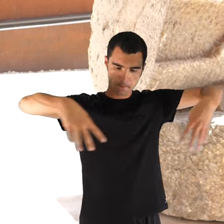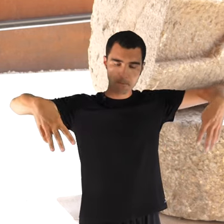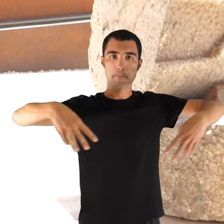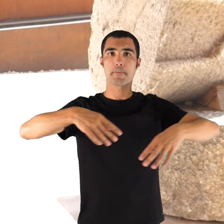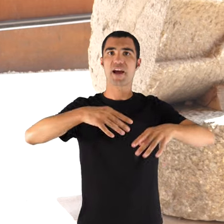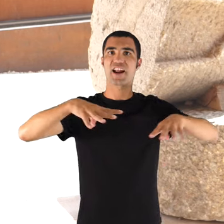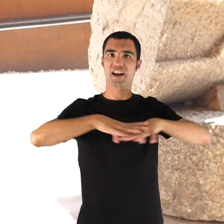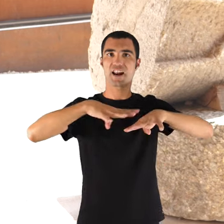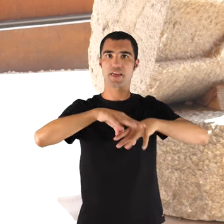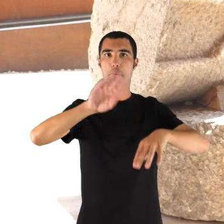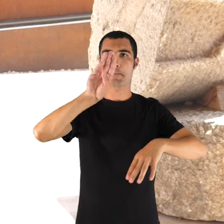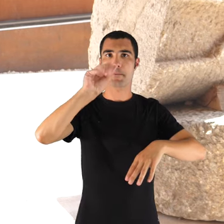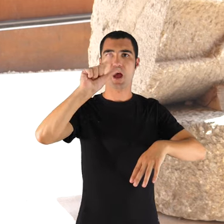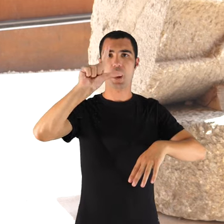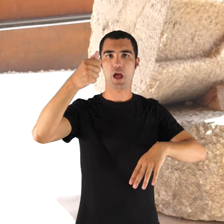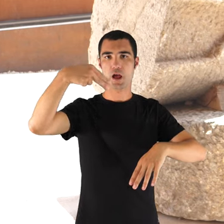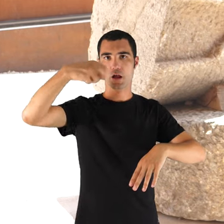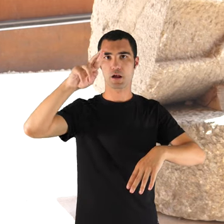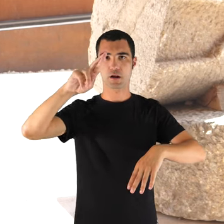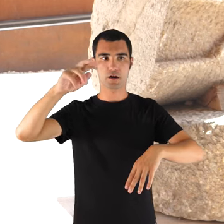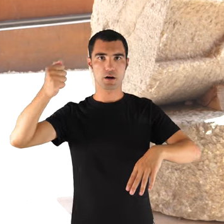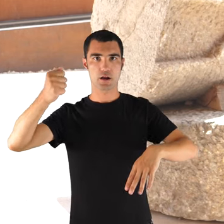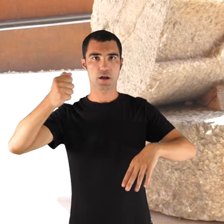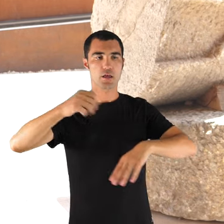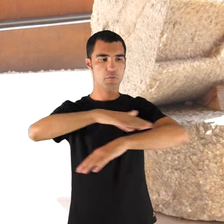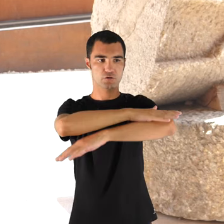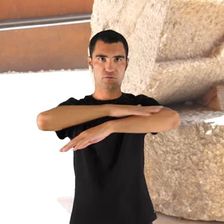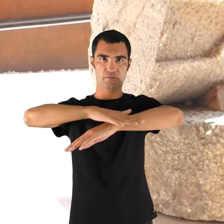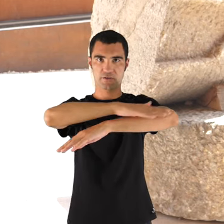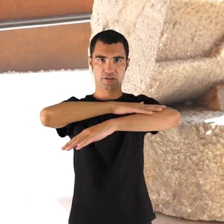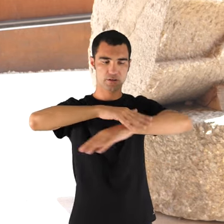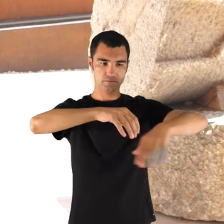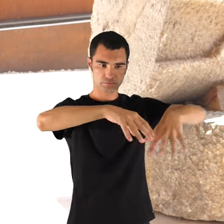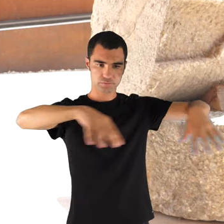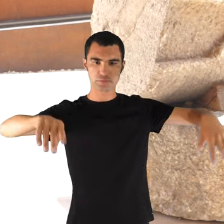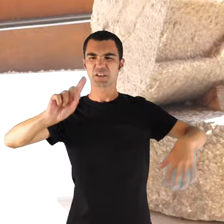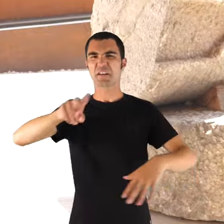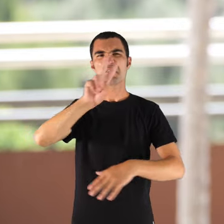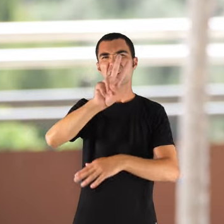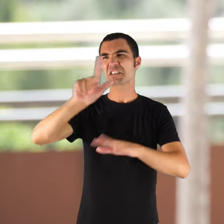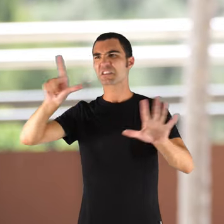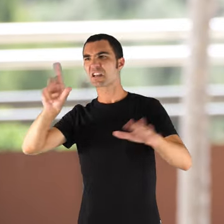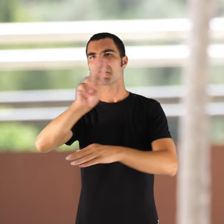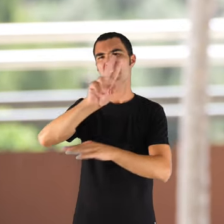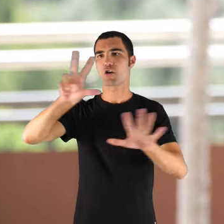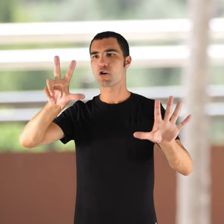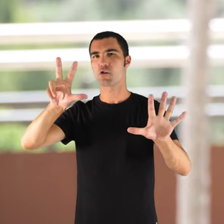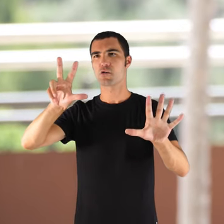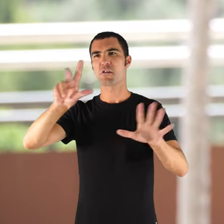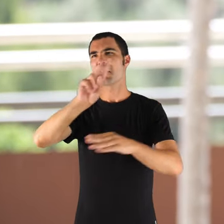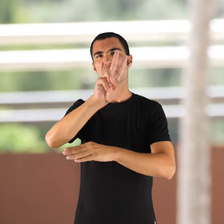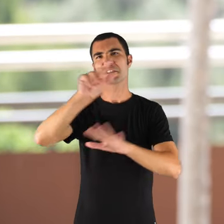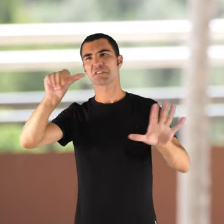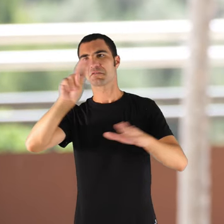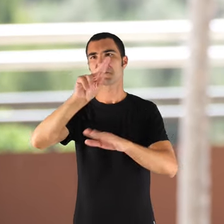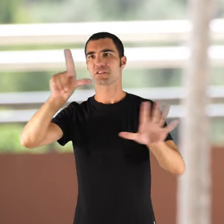i vint i... vint i setme o vint i vuit lluts. El pescar era una